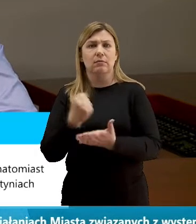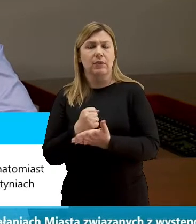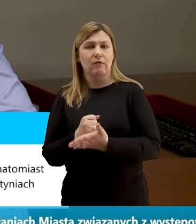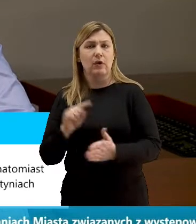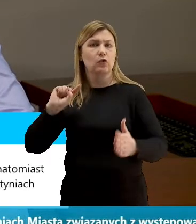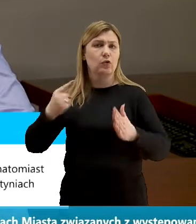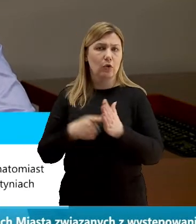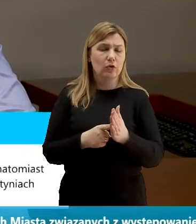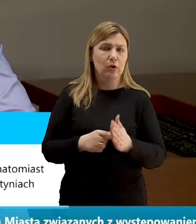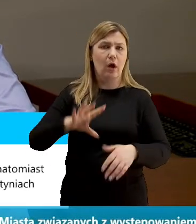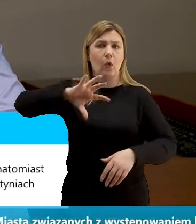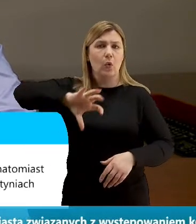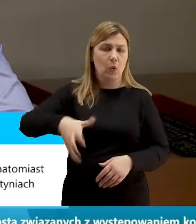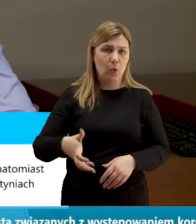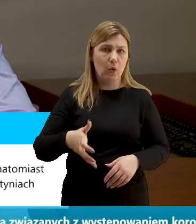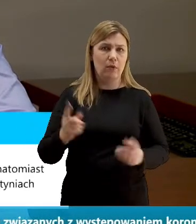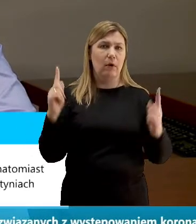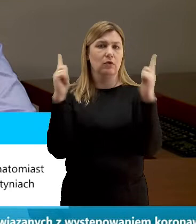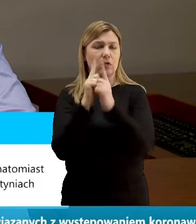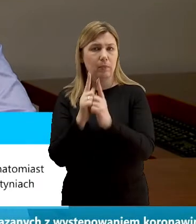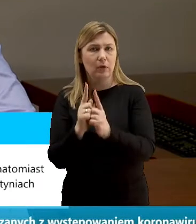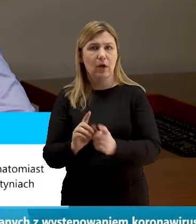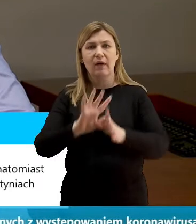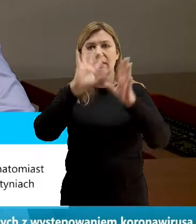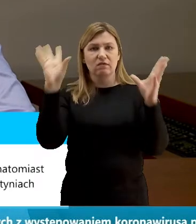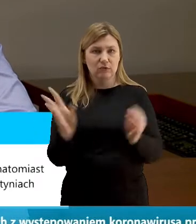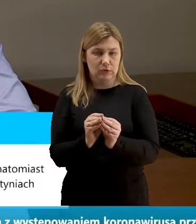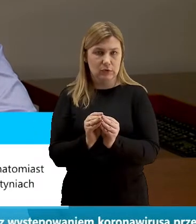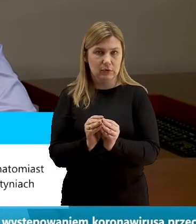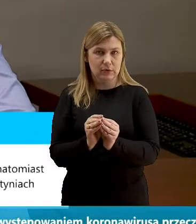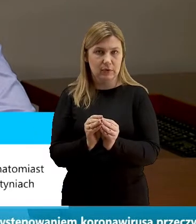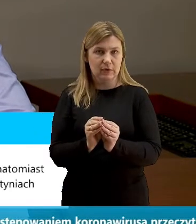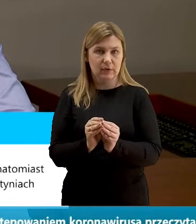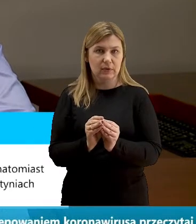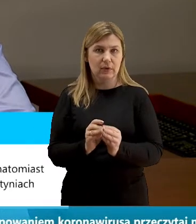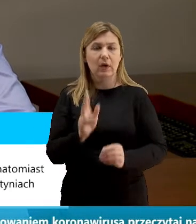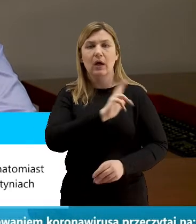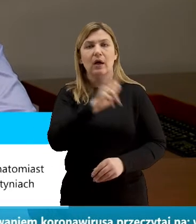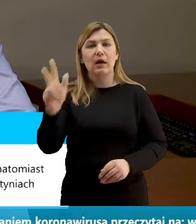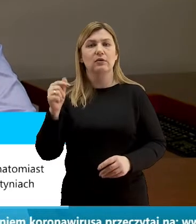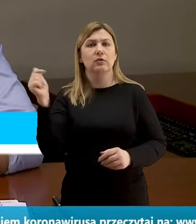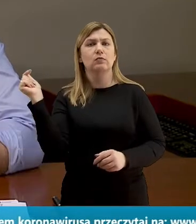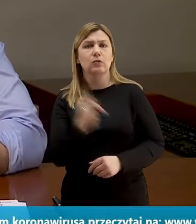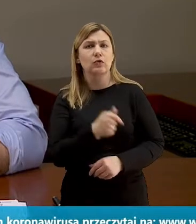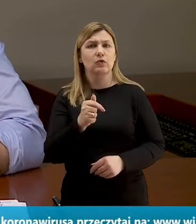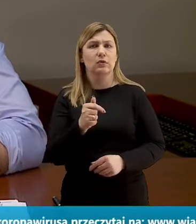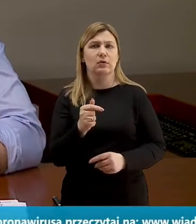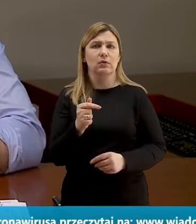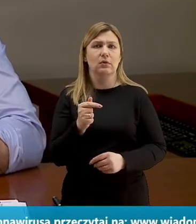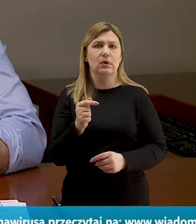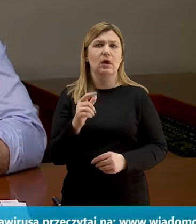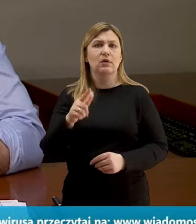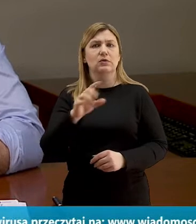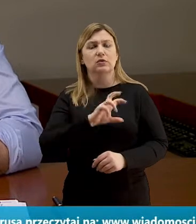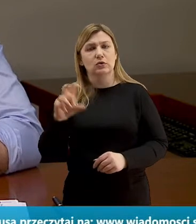grup, spotkań dotyczą wszystkich, więc każdy musi rozważyć, czy właśnie iść do